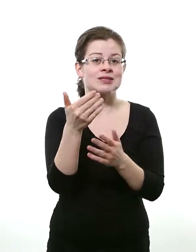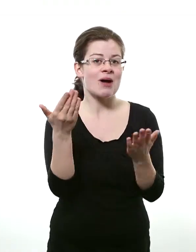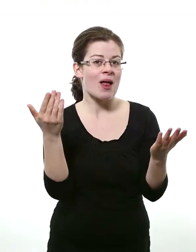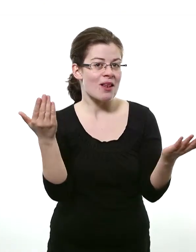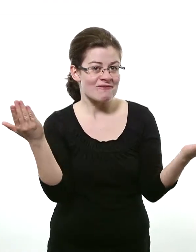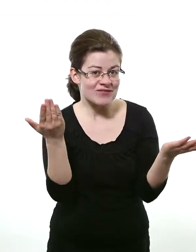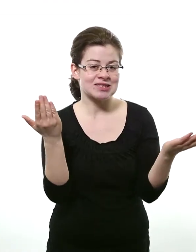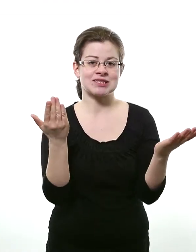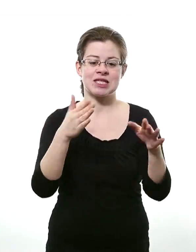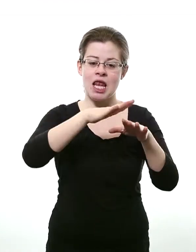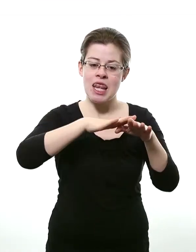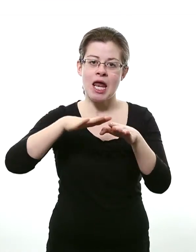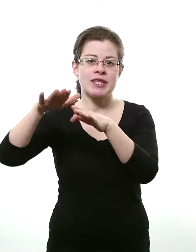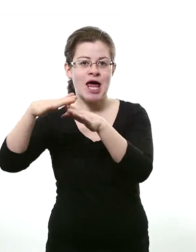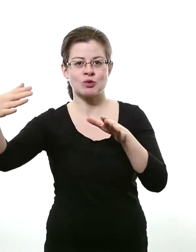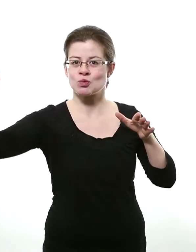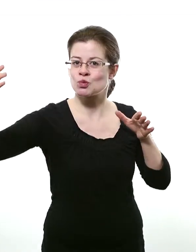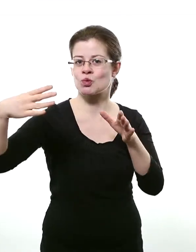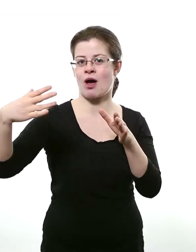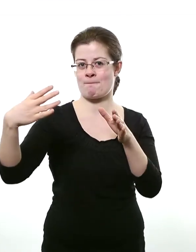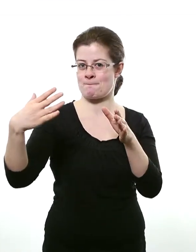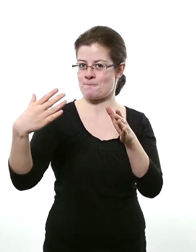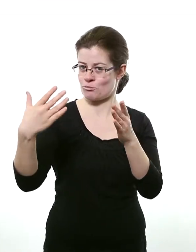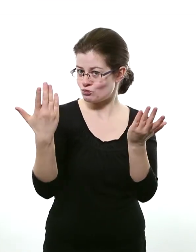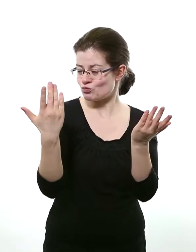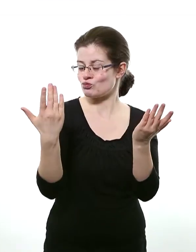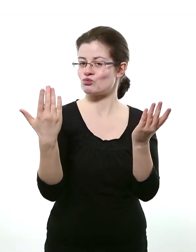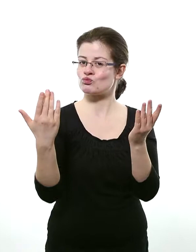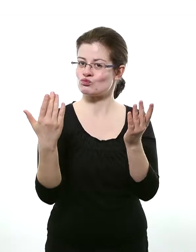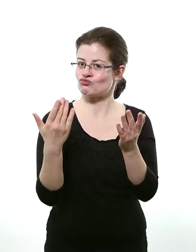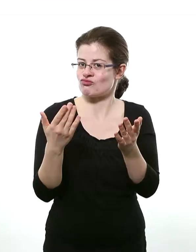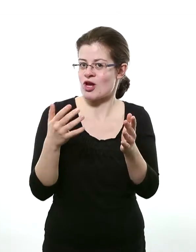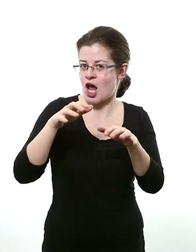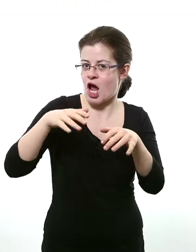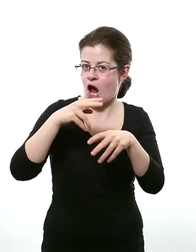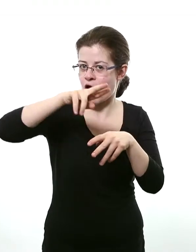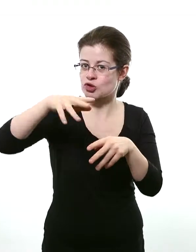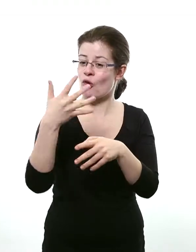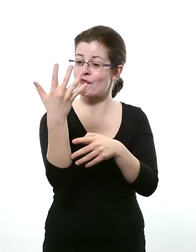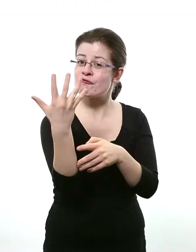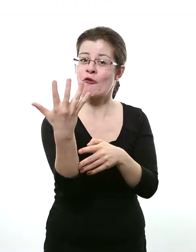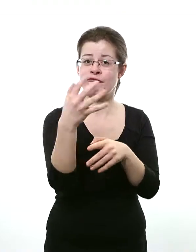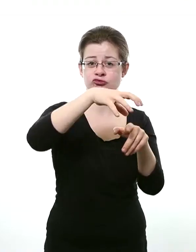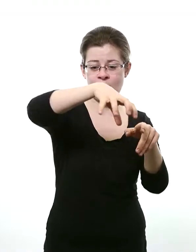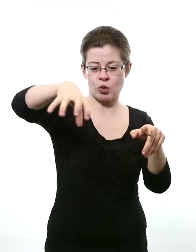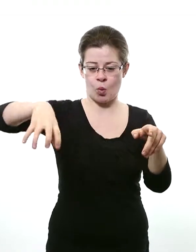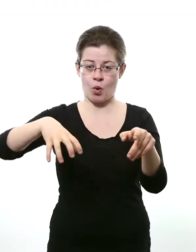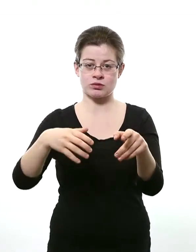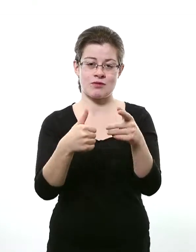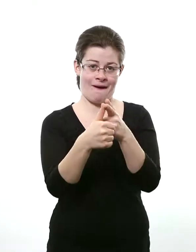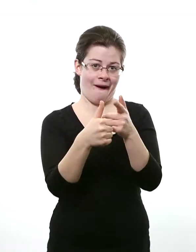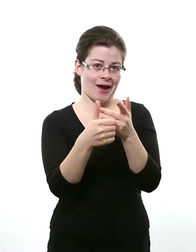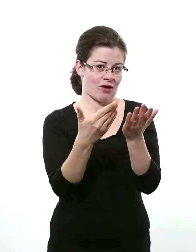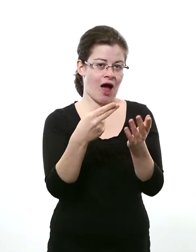landesgrenzenübergreifende Bundesgartenschau. Es ist eine Bundesgartenschau, die fünf Hauptpunkte aufweist. Einer davon mit